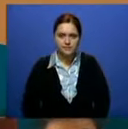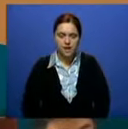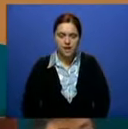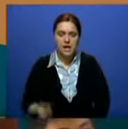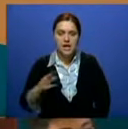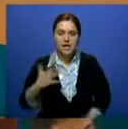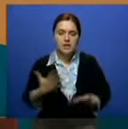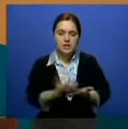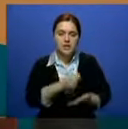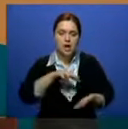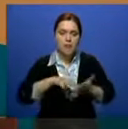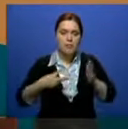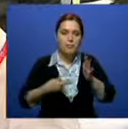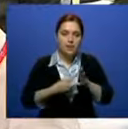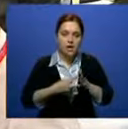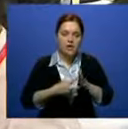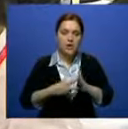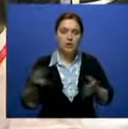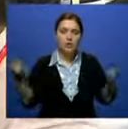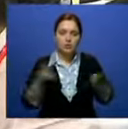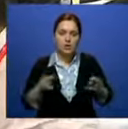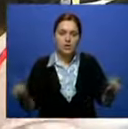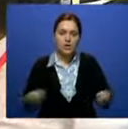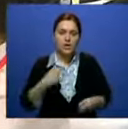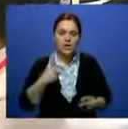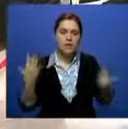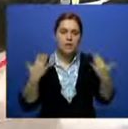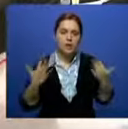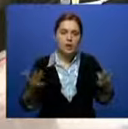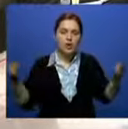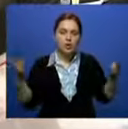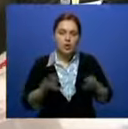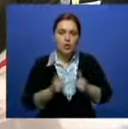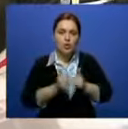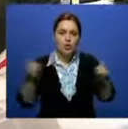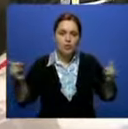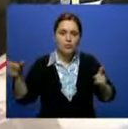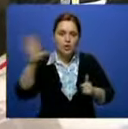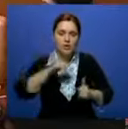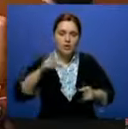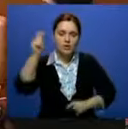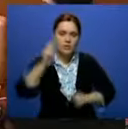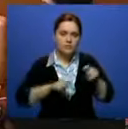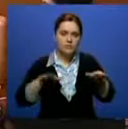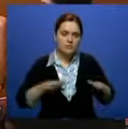достижения цели устойчивого развития нам необходим более широкий формат глобального диалога.